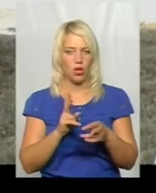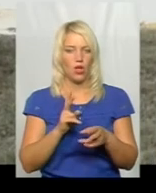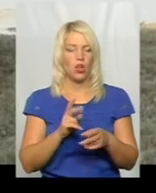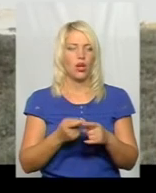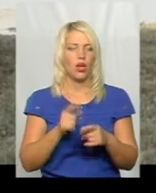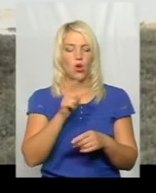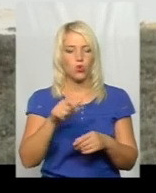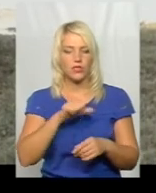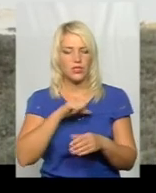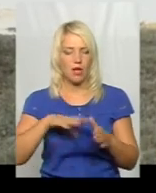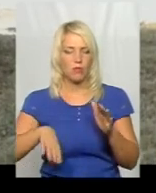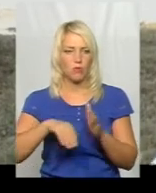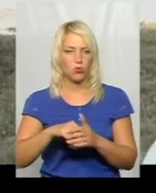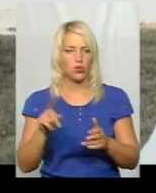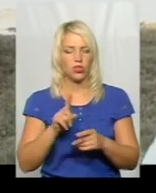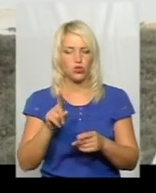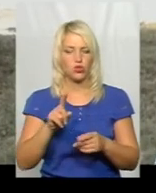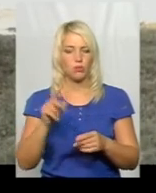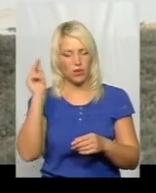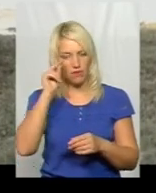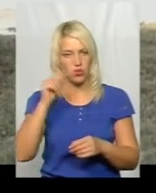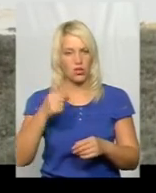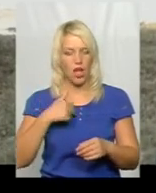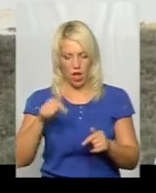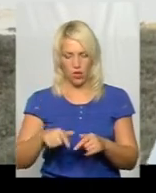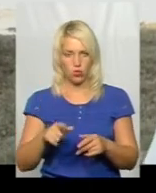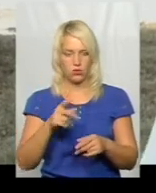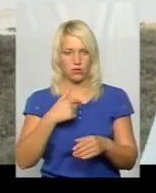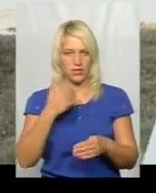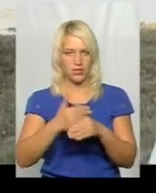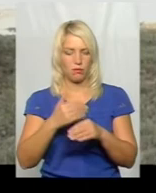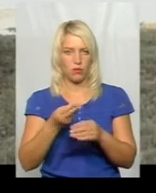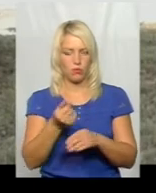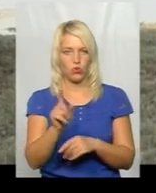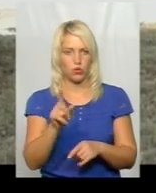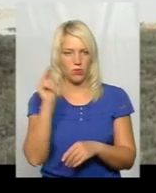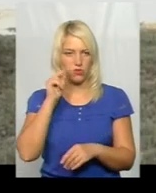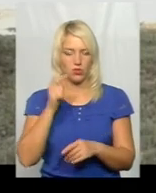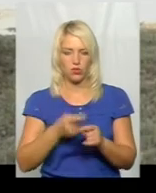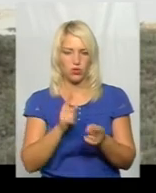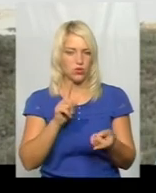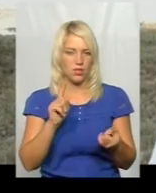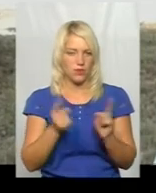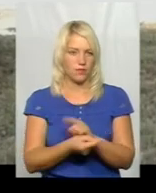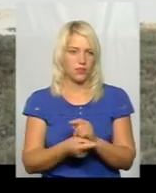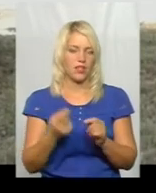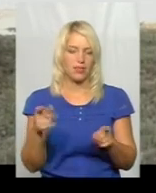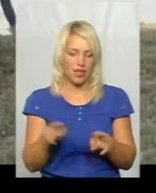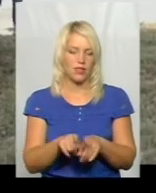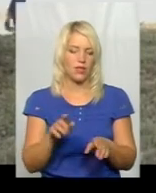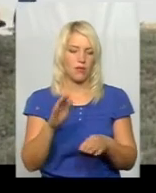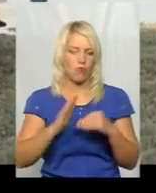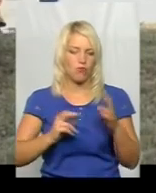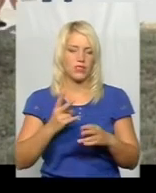люди самі, щоб навчитися. А тут ми ще доплачуємо, щоб навчити люди добрі. Щось на те відбувається. Ось такі професії треба запорядити. Нам